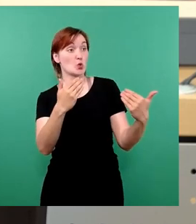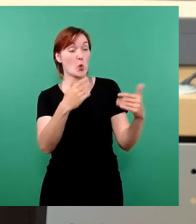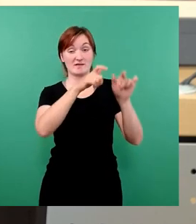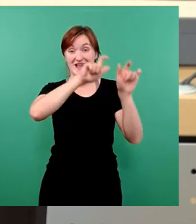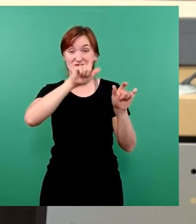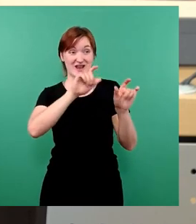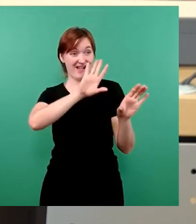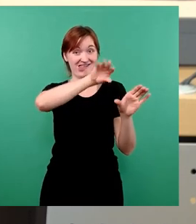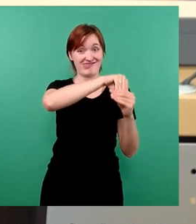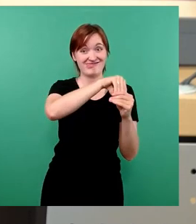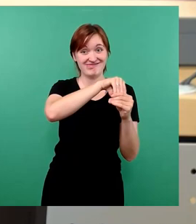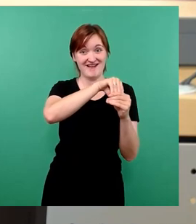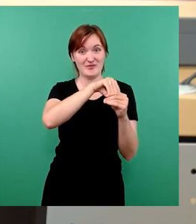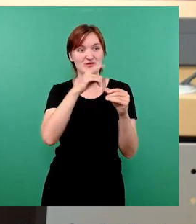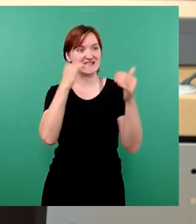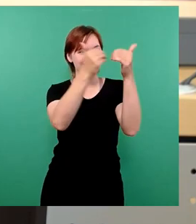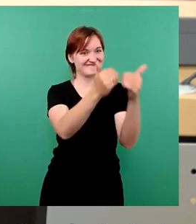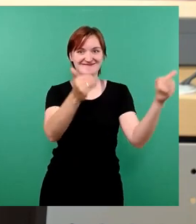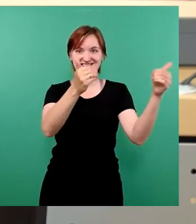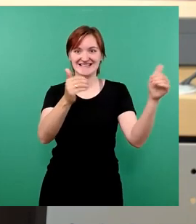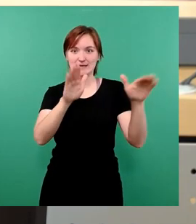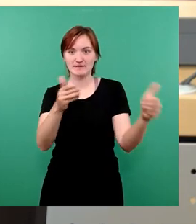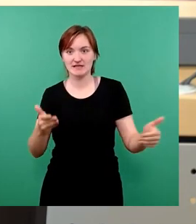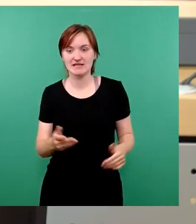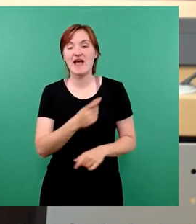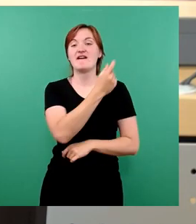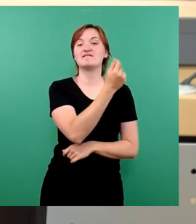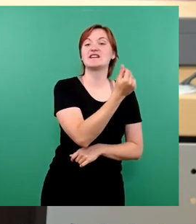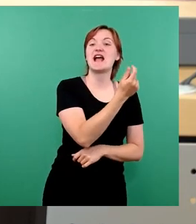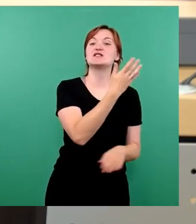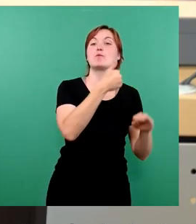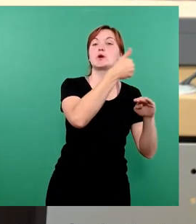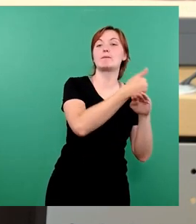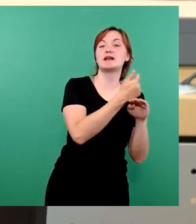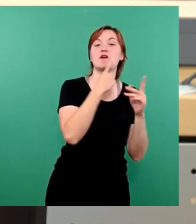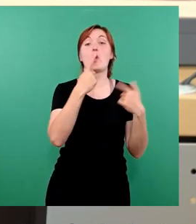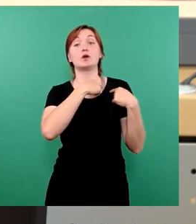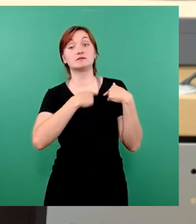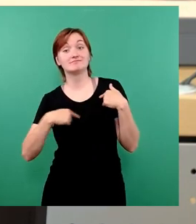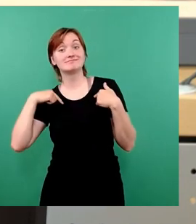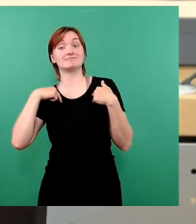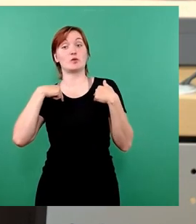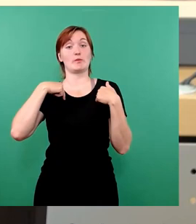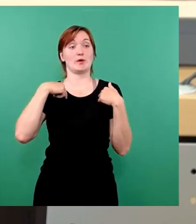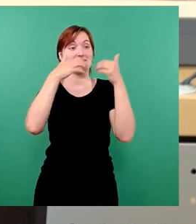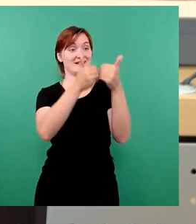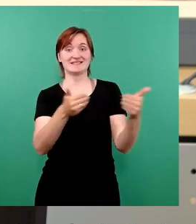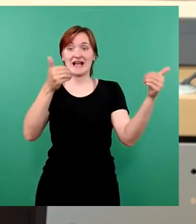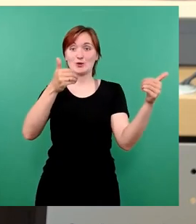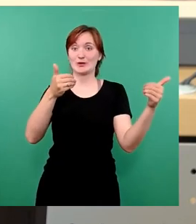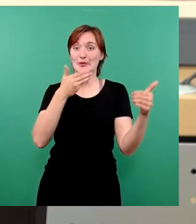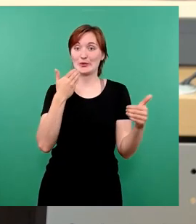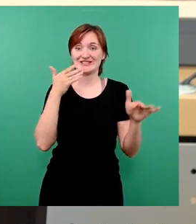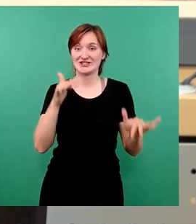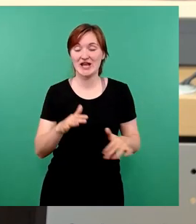Korrektiv zwischen dem Oberbürgermeister und dem Finanzbürgermeister mehr, wie es gedacht ist. Und, und das